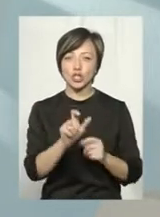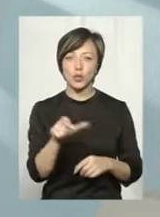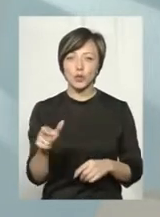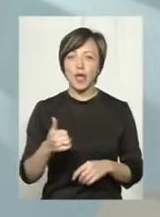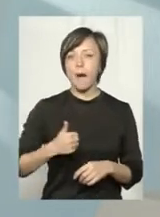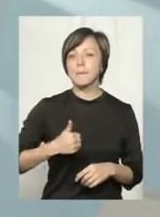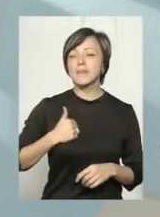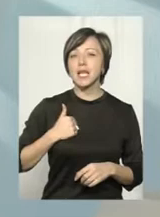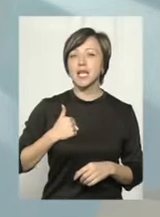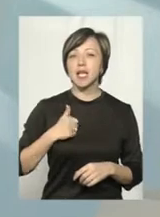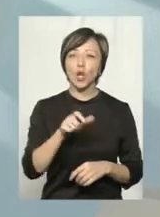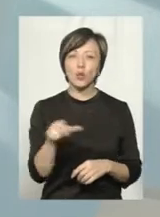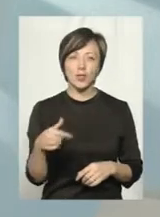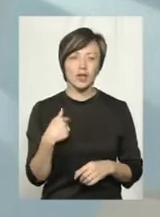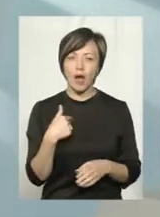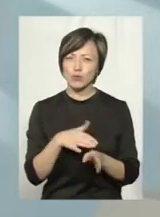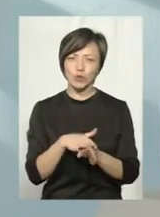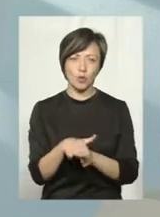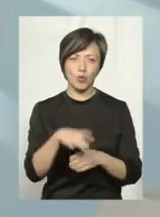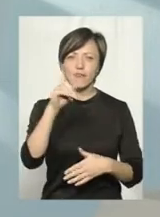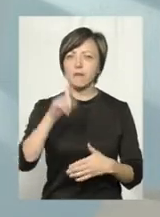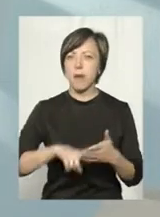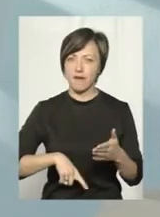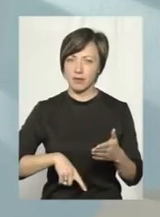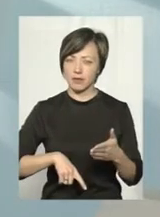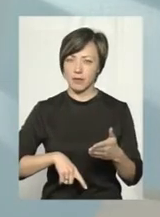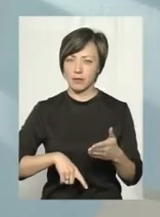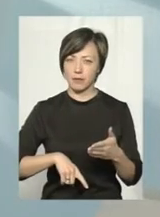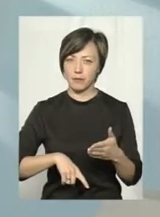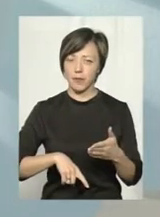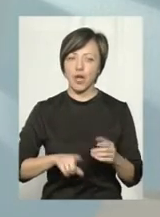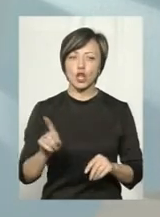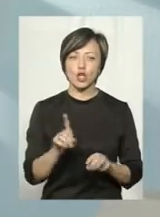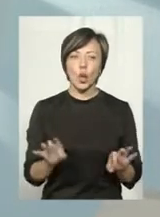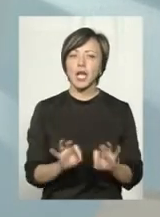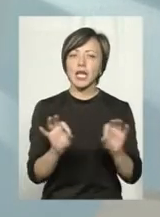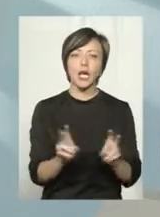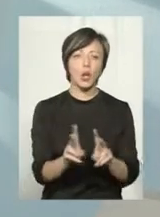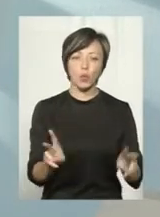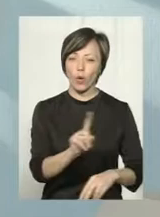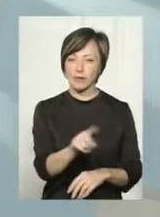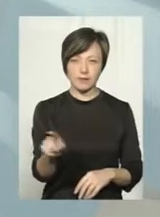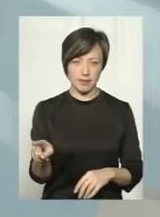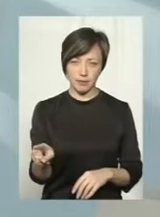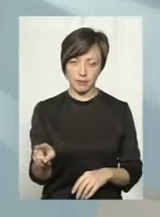амбітні люди. І я абсолютно впевнена, що ніхто із них